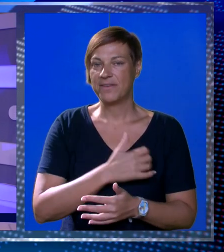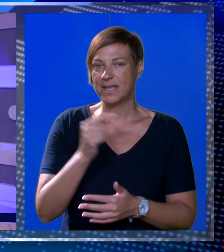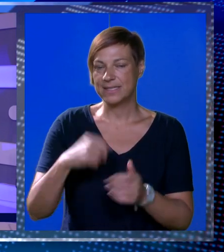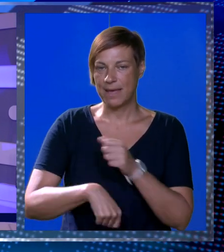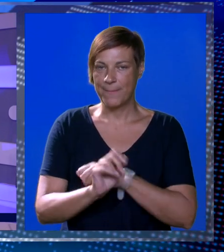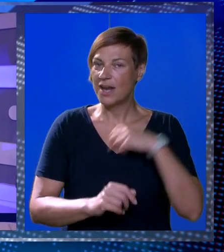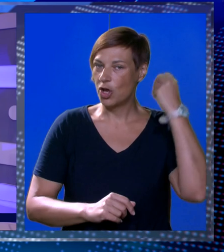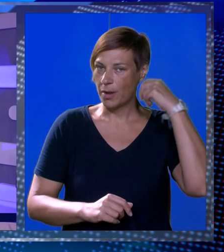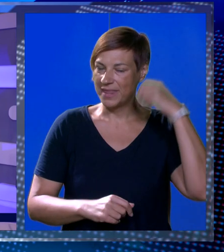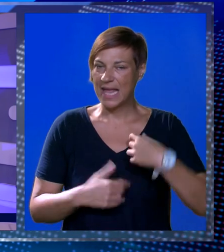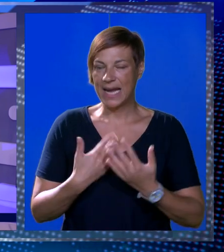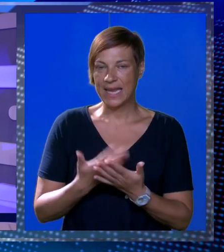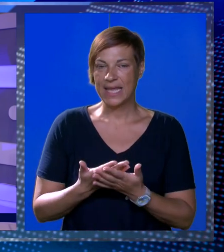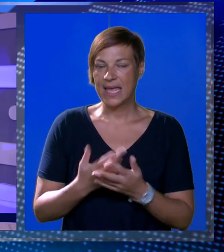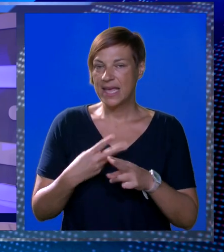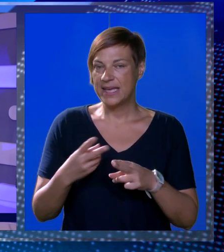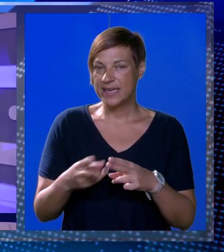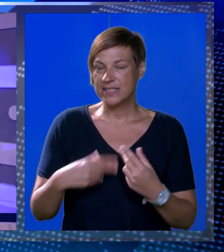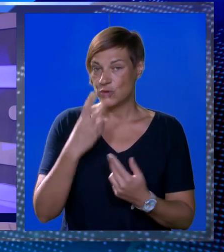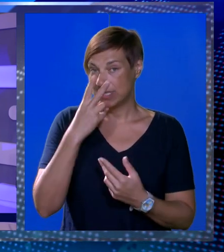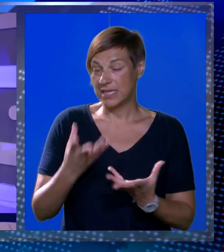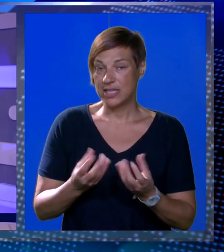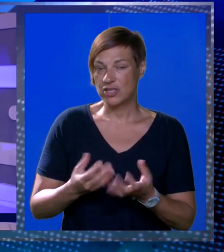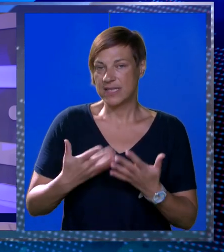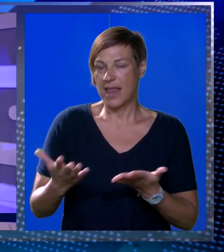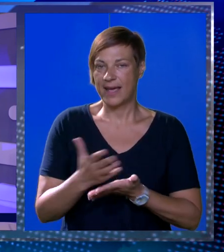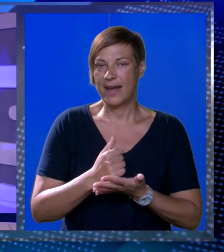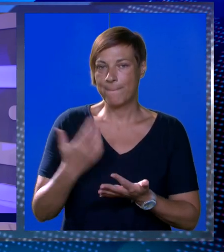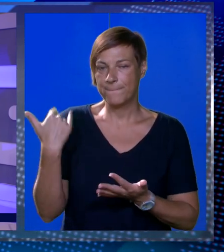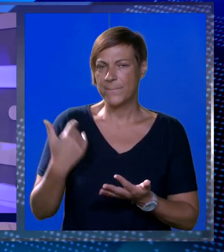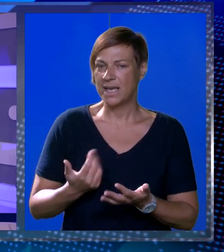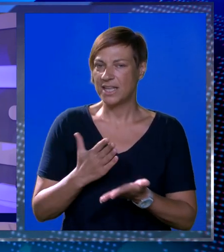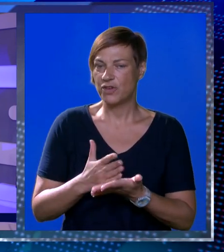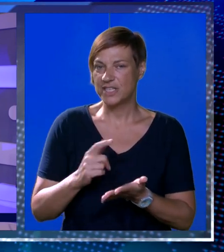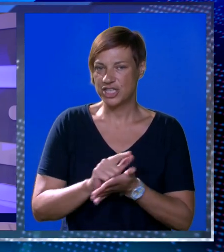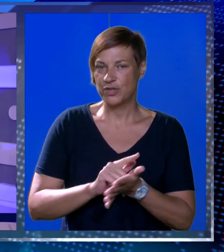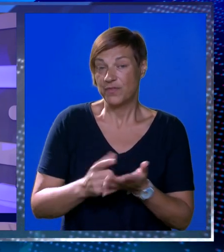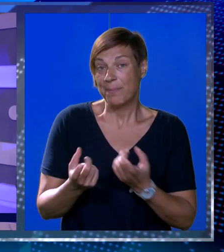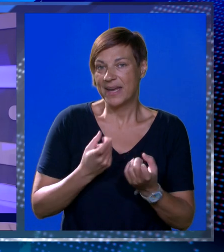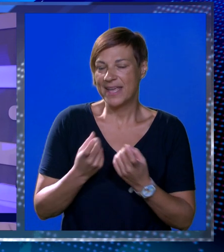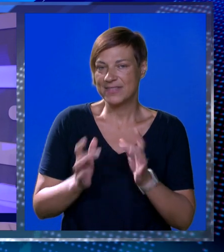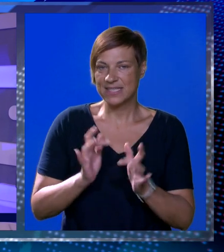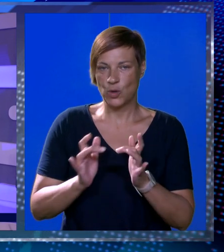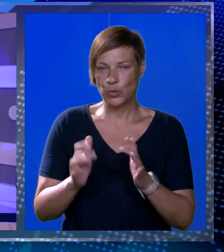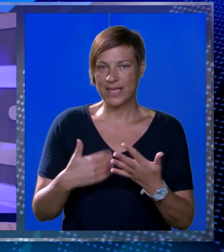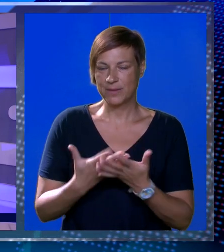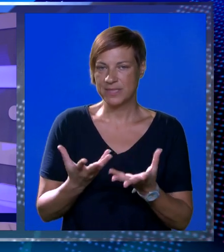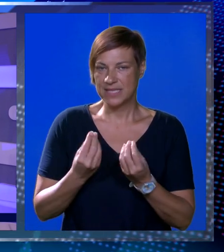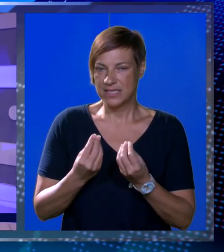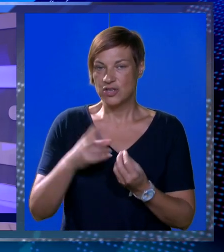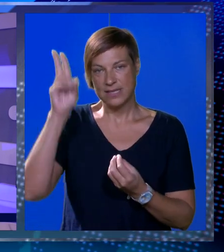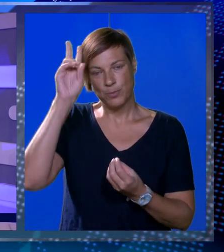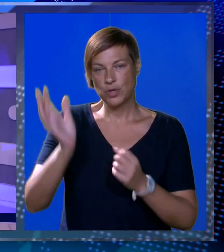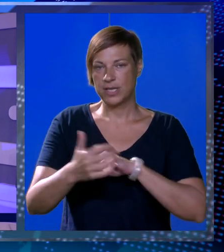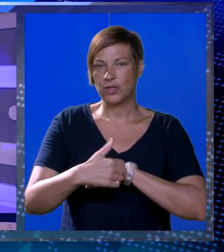Hrvatske malonogometne lige. Iako rezultatski izgleda dostala ga na pobjeda bila je to većinu vremena neizjesna utakmica s